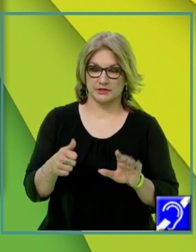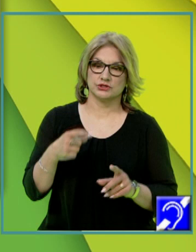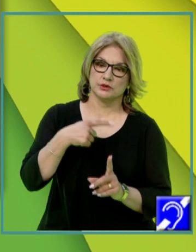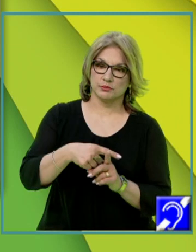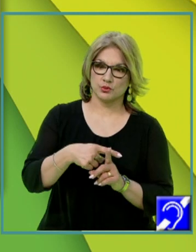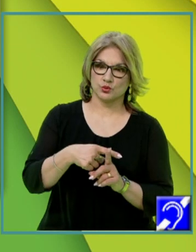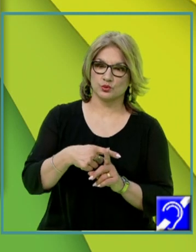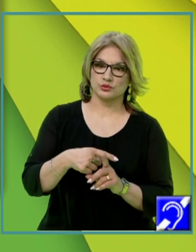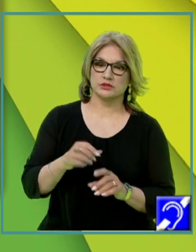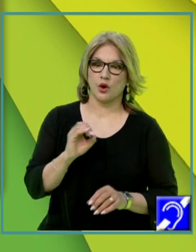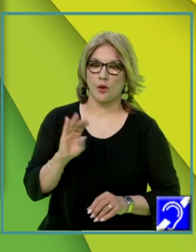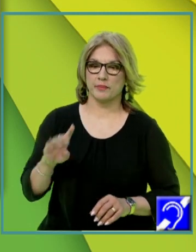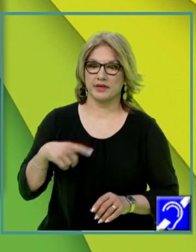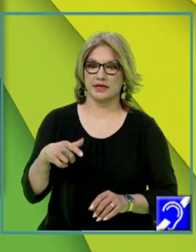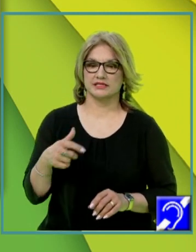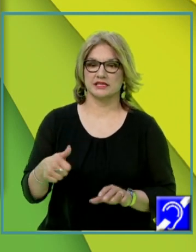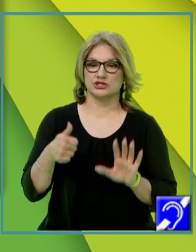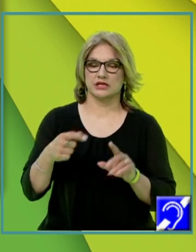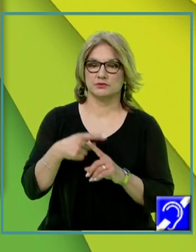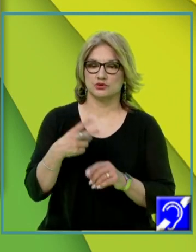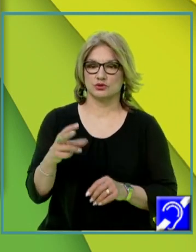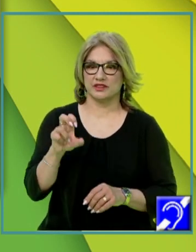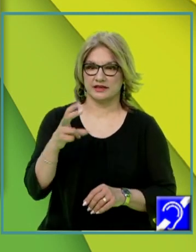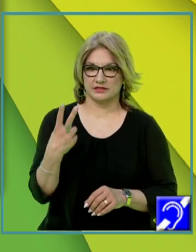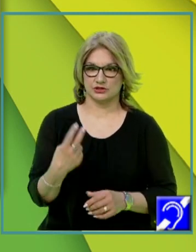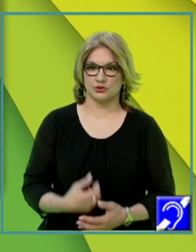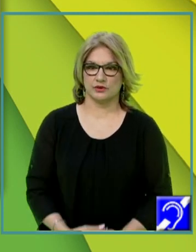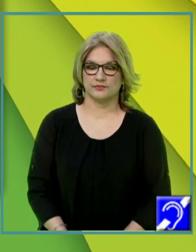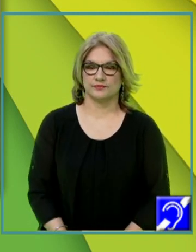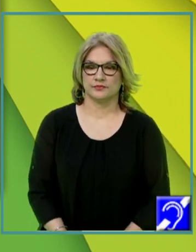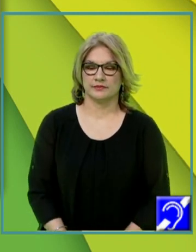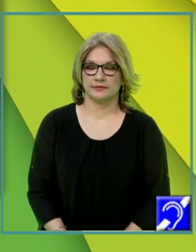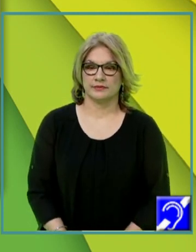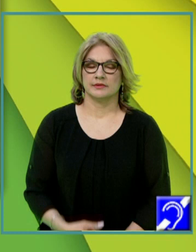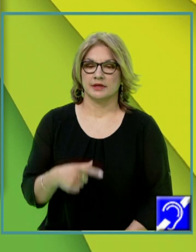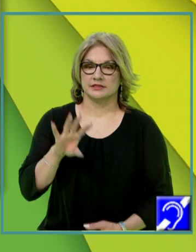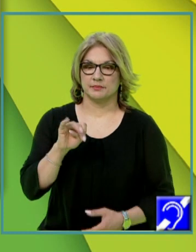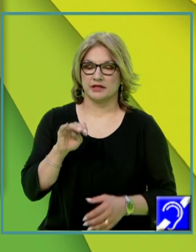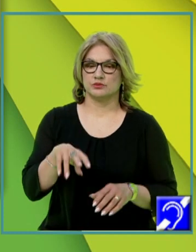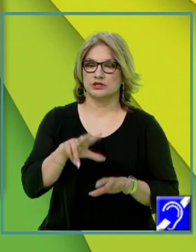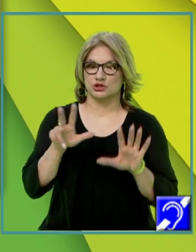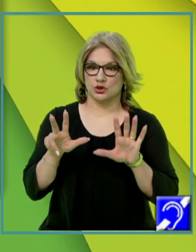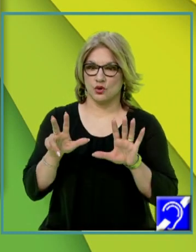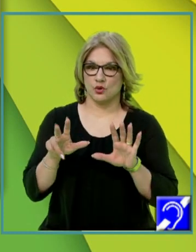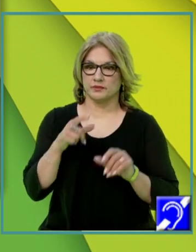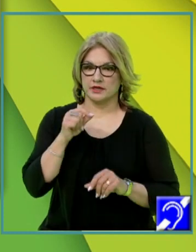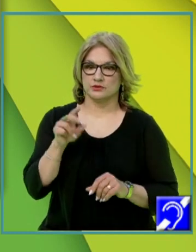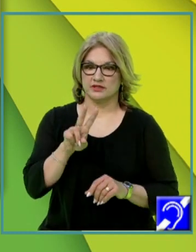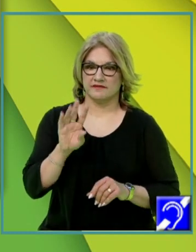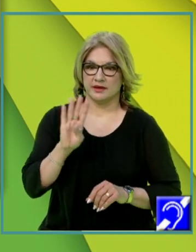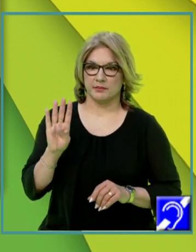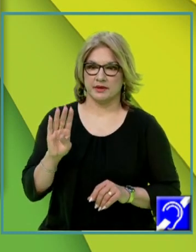plus OB pătrat, care este 16 pe ori 2, 32. Deci, egal cu 48. Deci, rezultă că VB